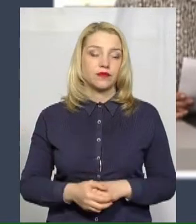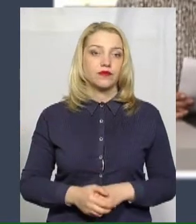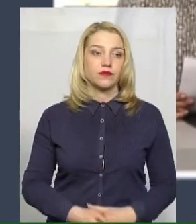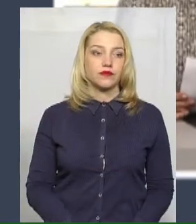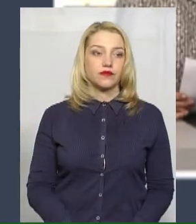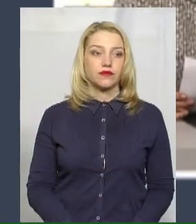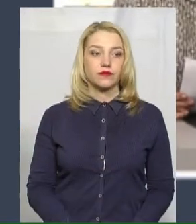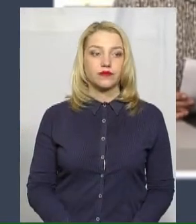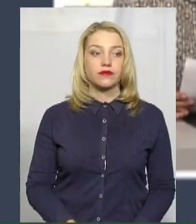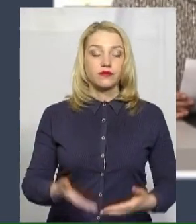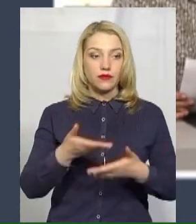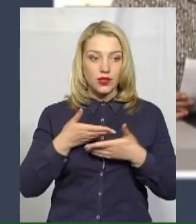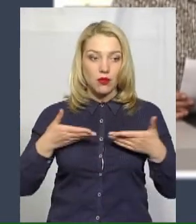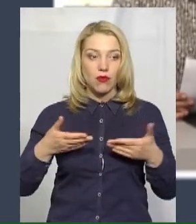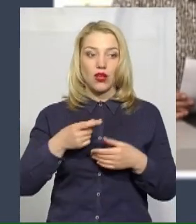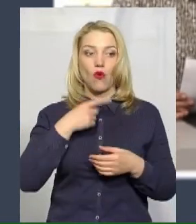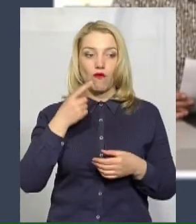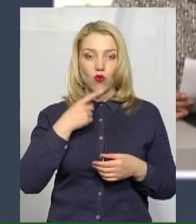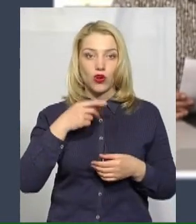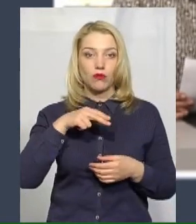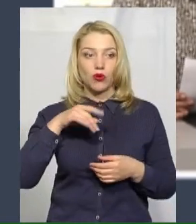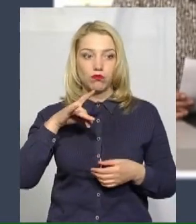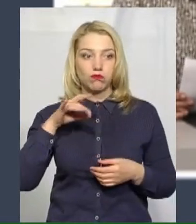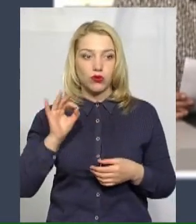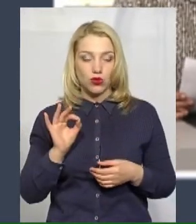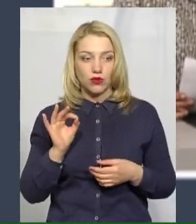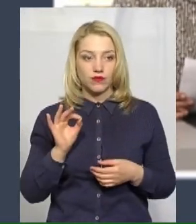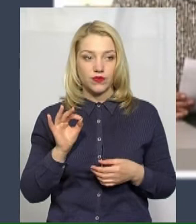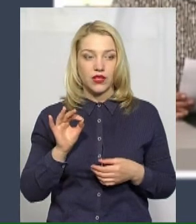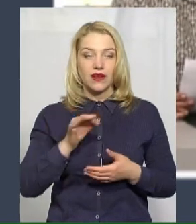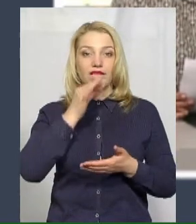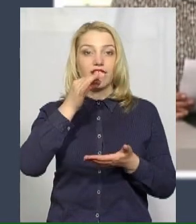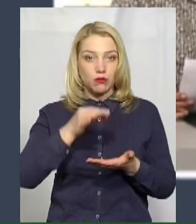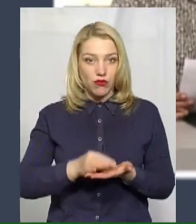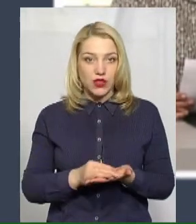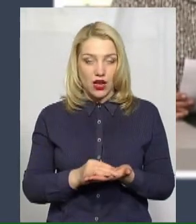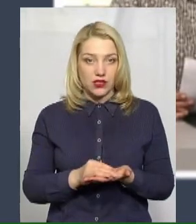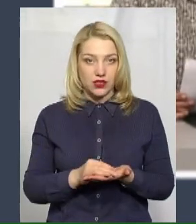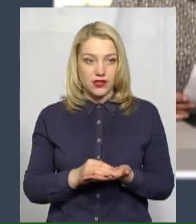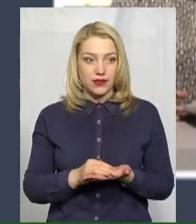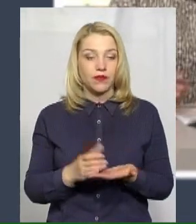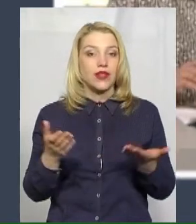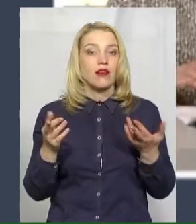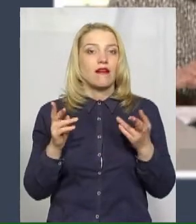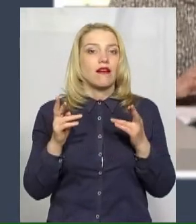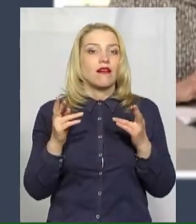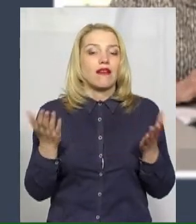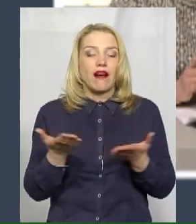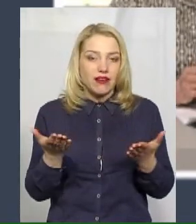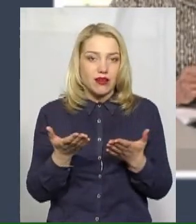Ми говоримо про відповідальність. Яким чином ви